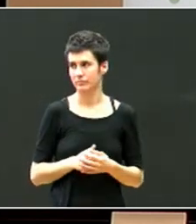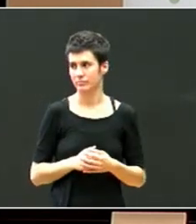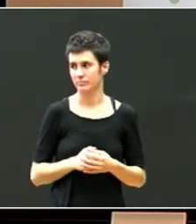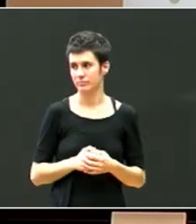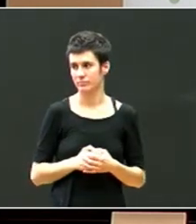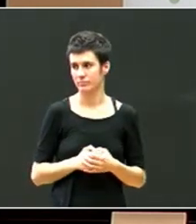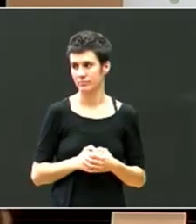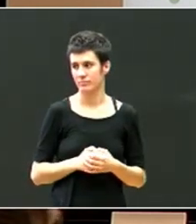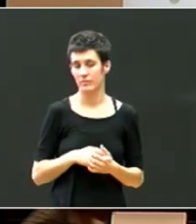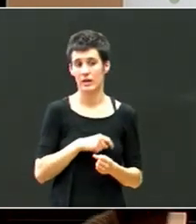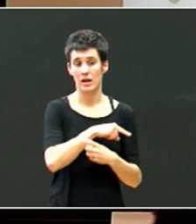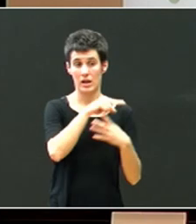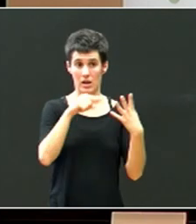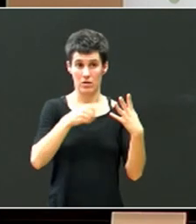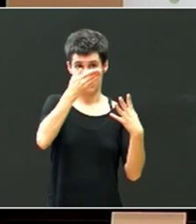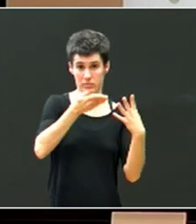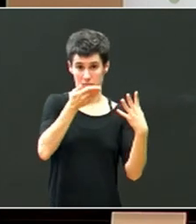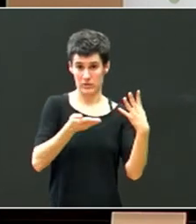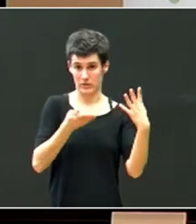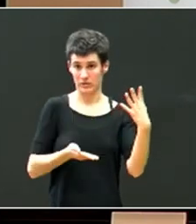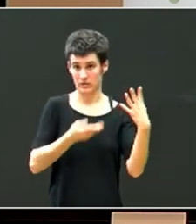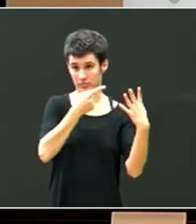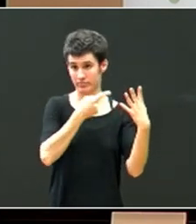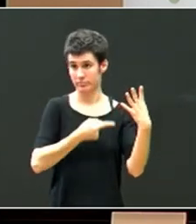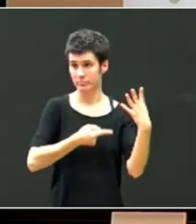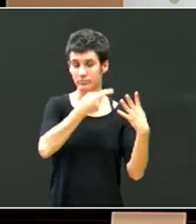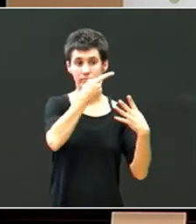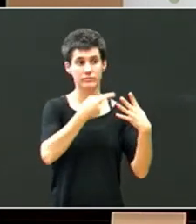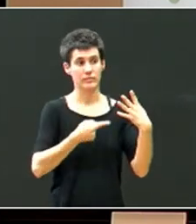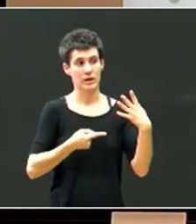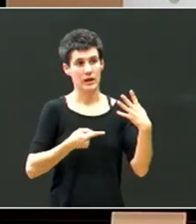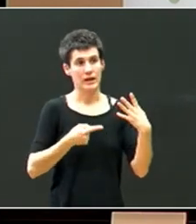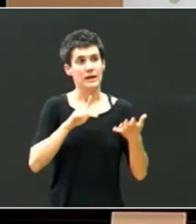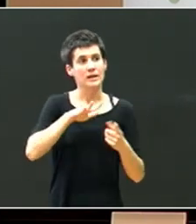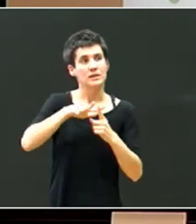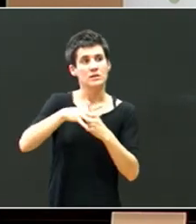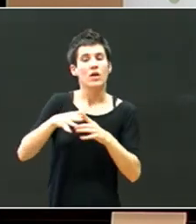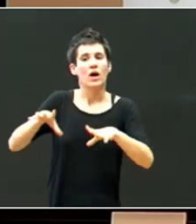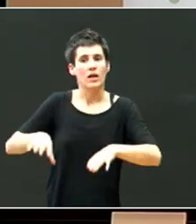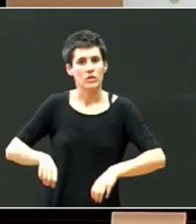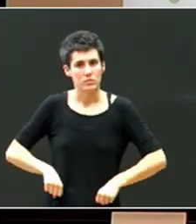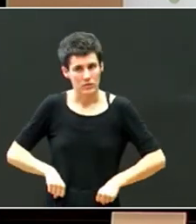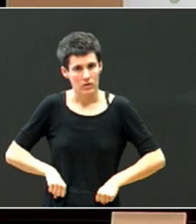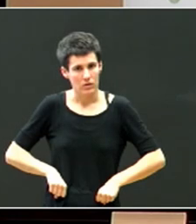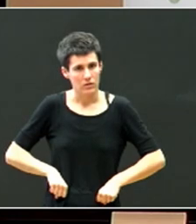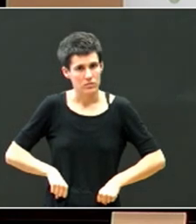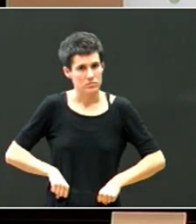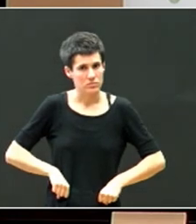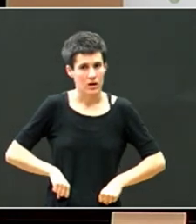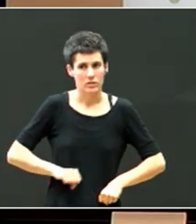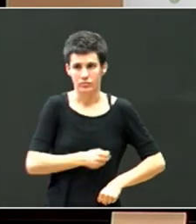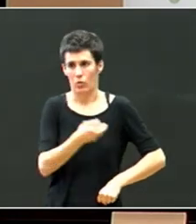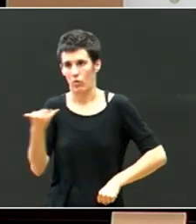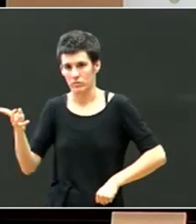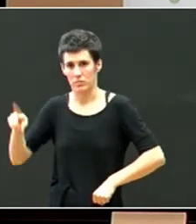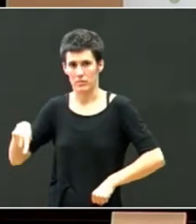horrek lau zutabe, importantiak, oso importantiak, adozinok, kasuetan, eta beste guztiengan, beste gauza